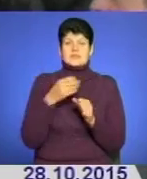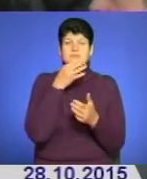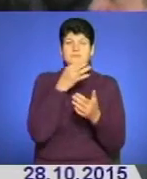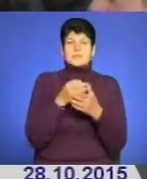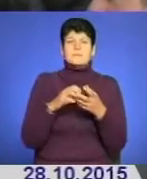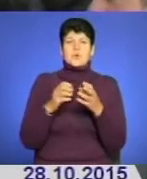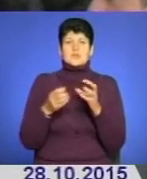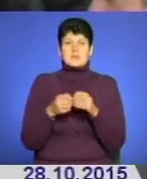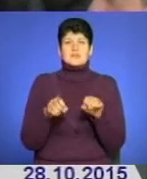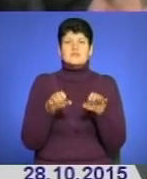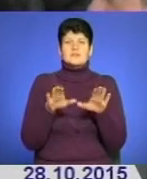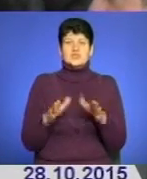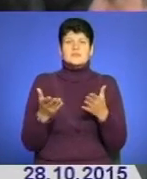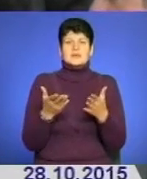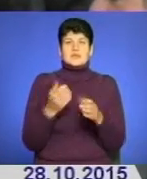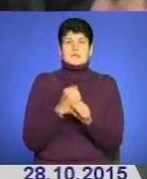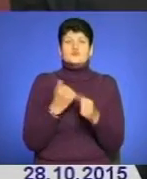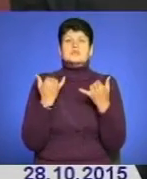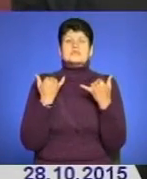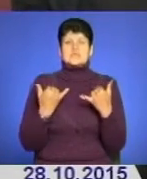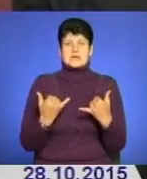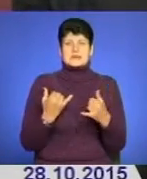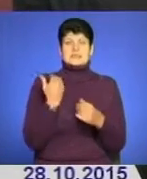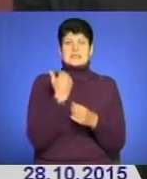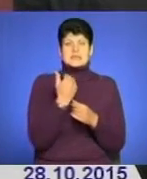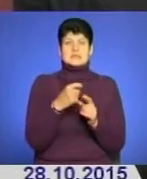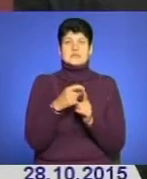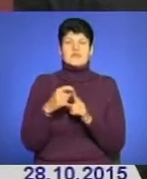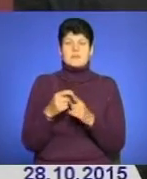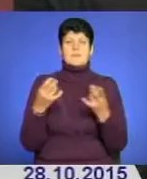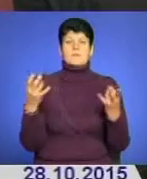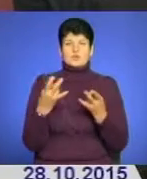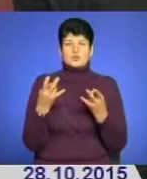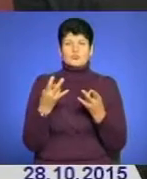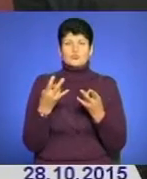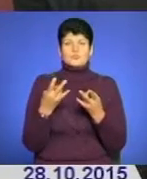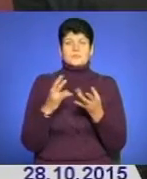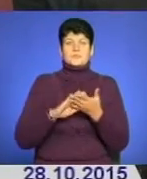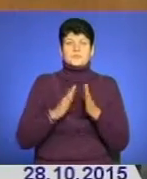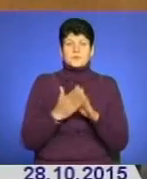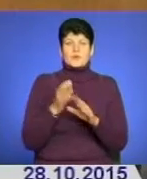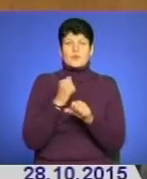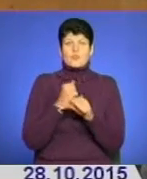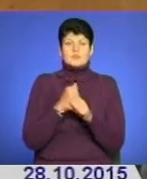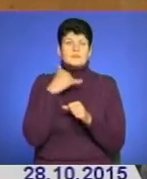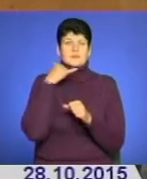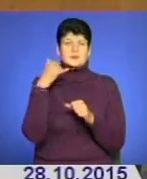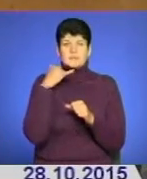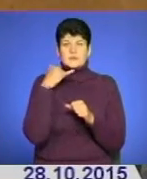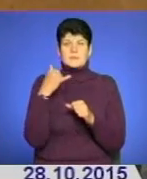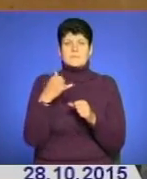проблеми, над вирішенням яких працює зараз. За її словами, потребує налагодження робота телефонної лінії